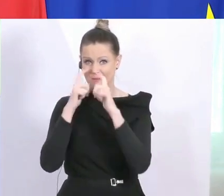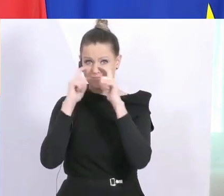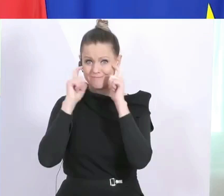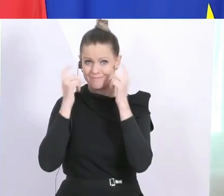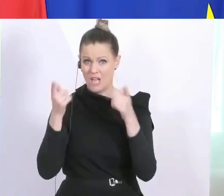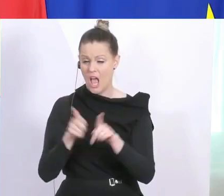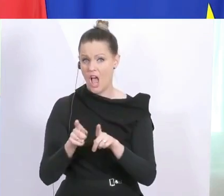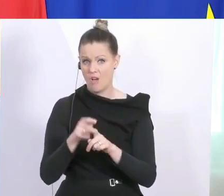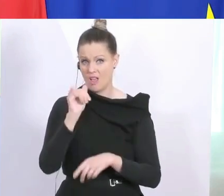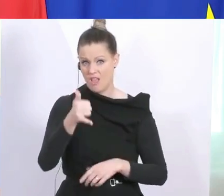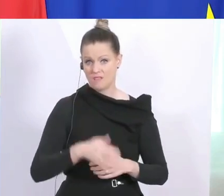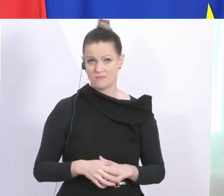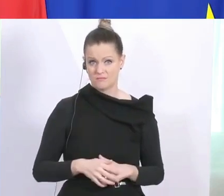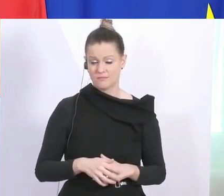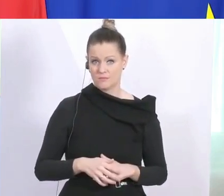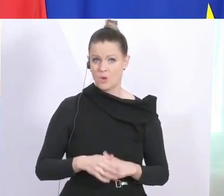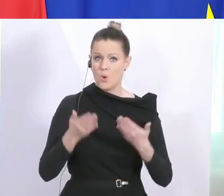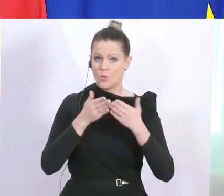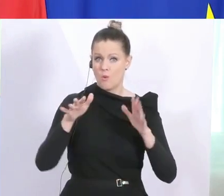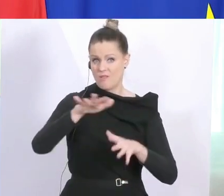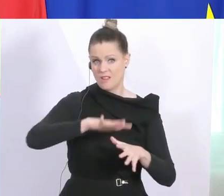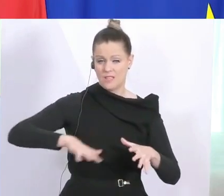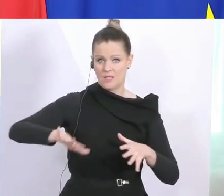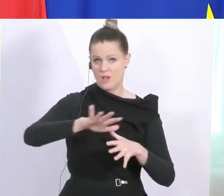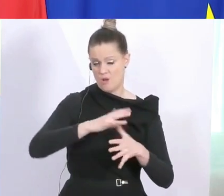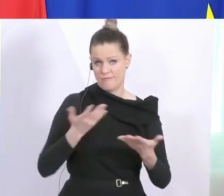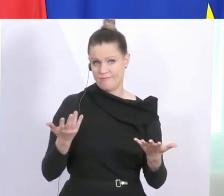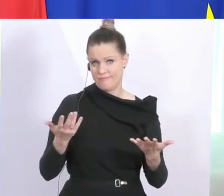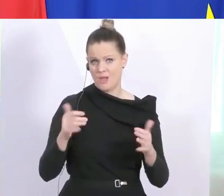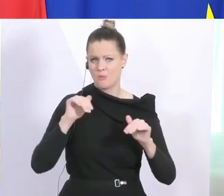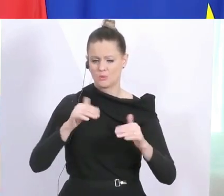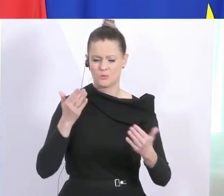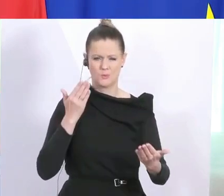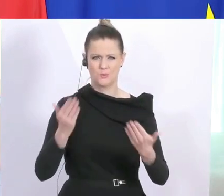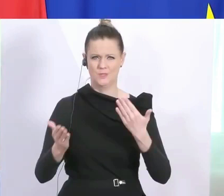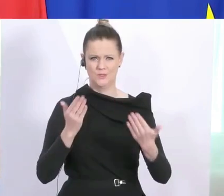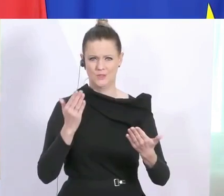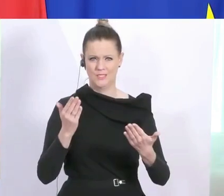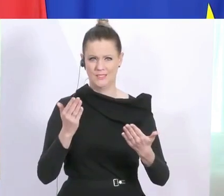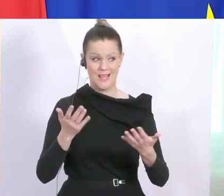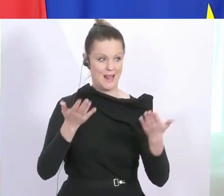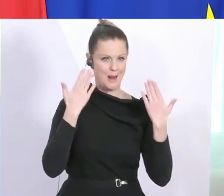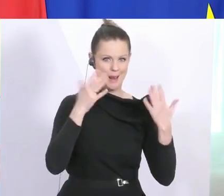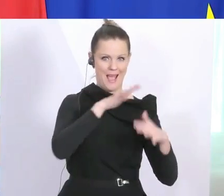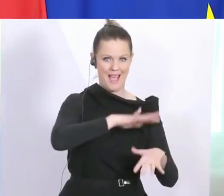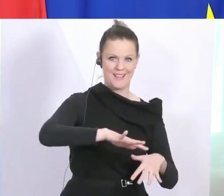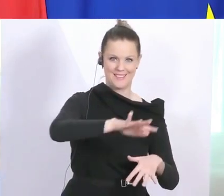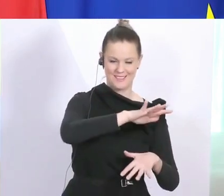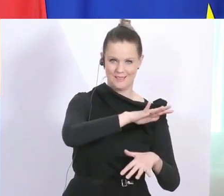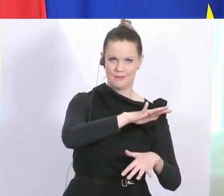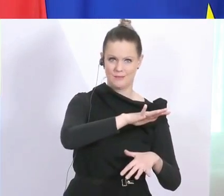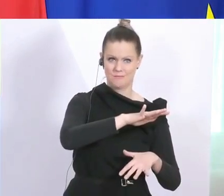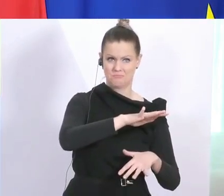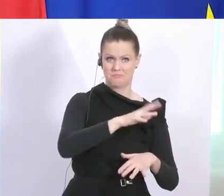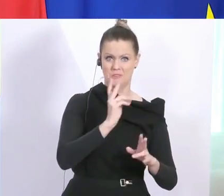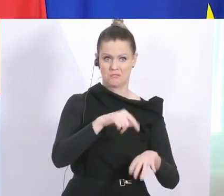Und was den öffentlichen Raum betrifft, würde ich bitten, zu unterscheiden zwischen dem ländlichen Raum, wo sie